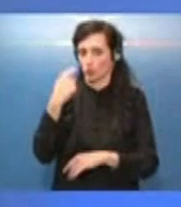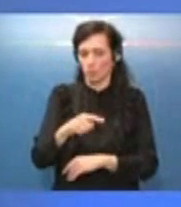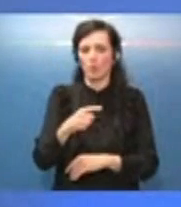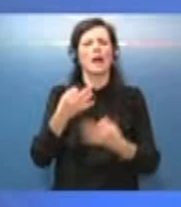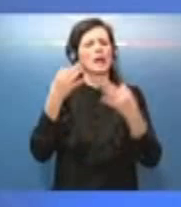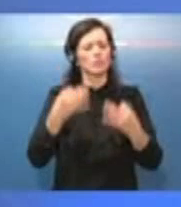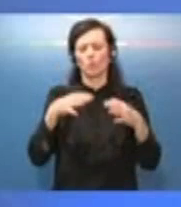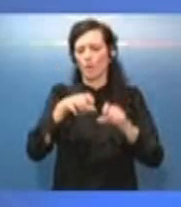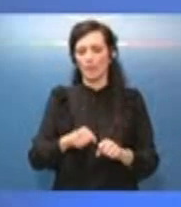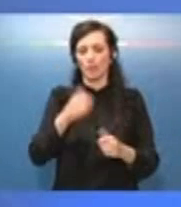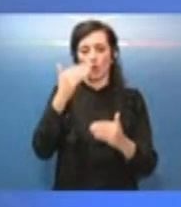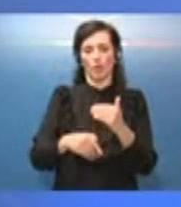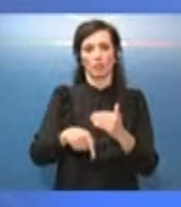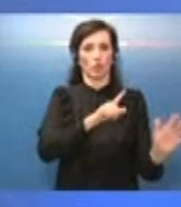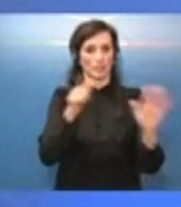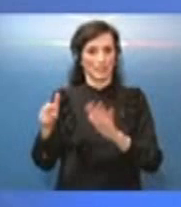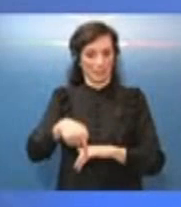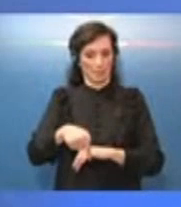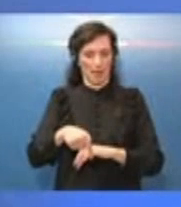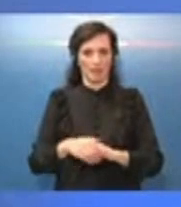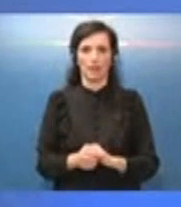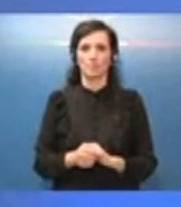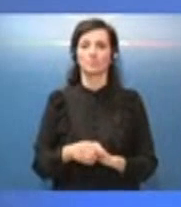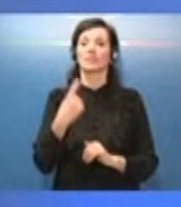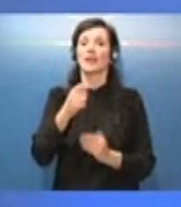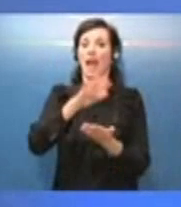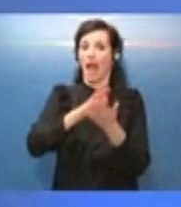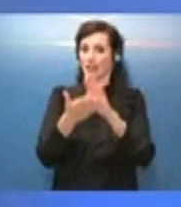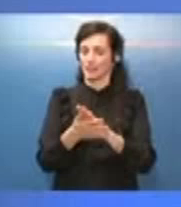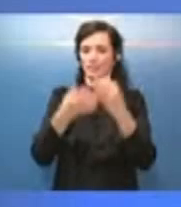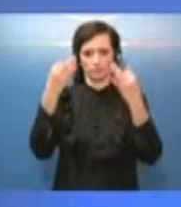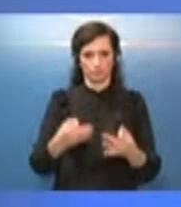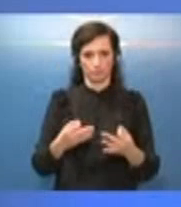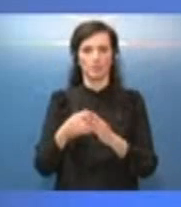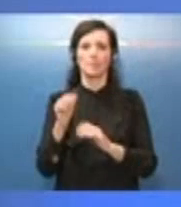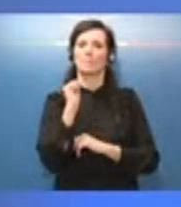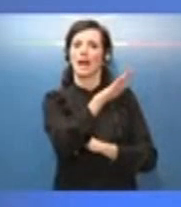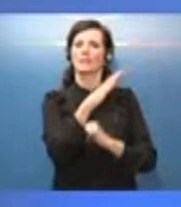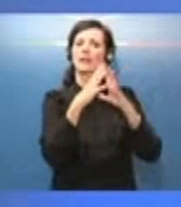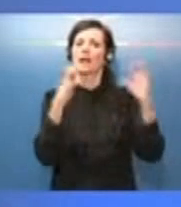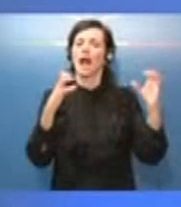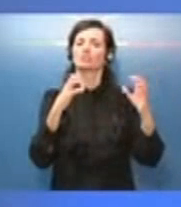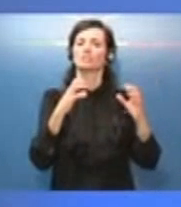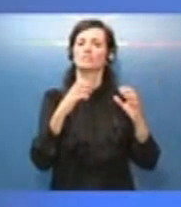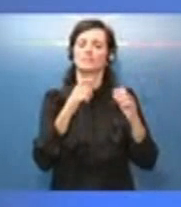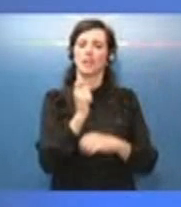settimana. A quel punto gli atti formali verranno inviati ad AIFA, la nostra Agenzia Italiana del Farmaco, che farà le opportune